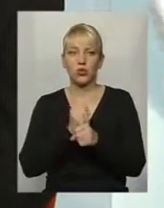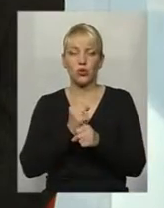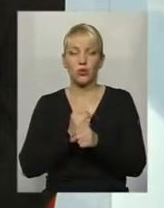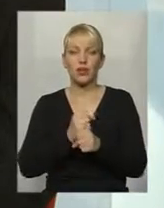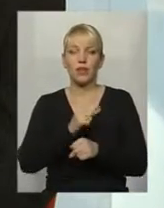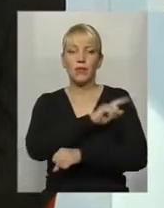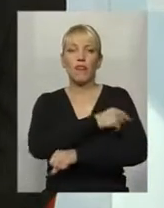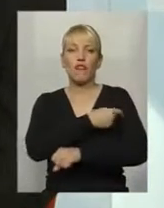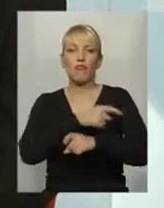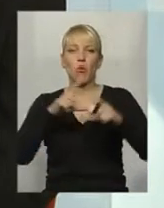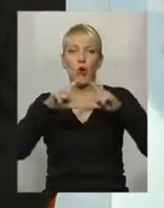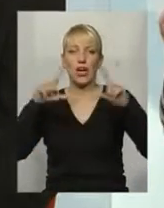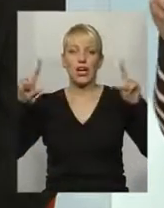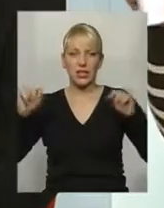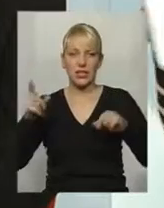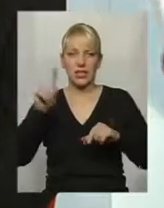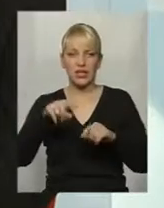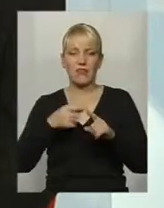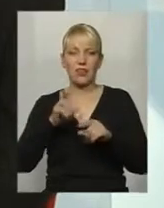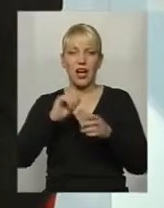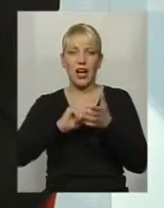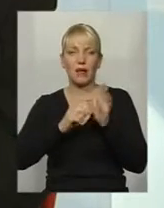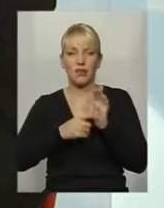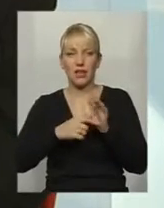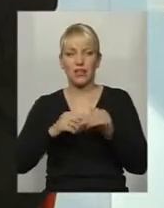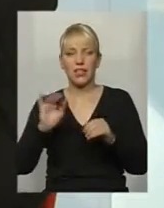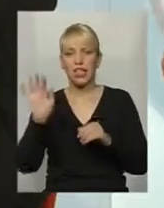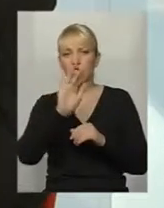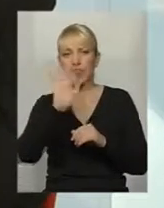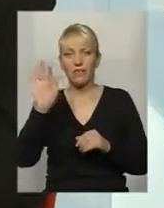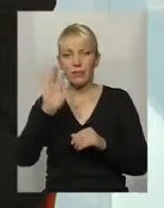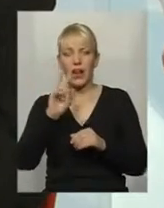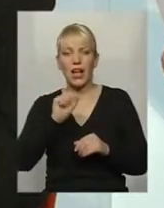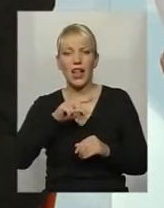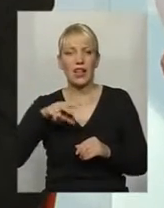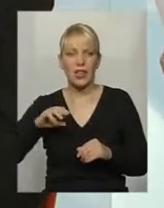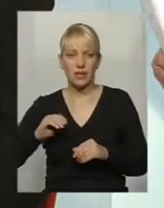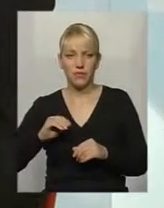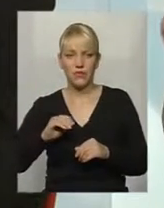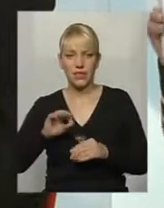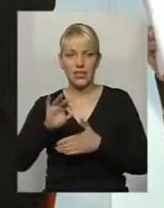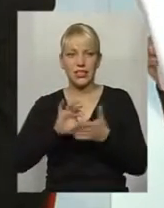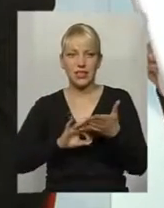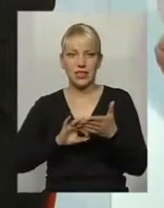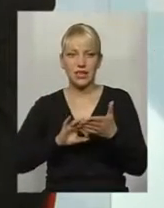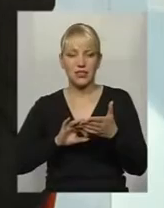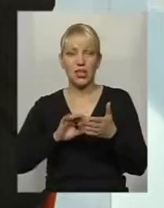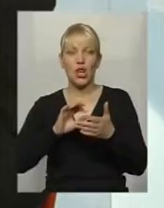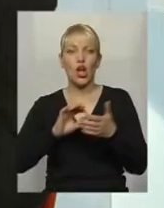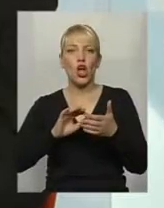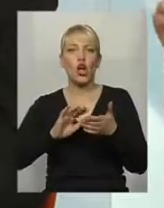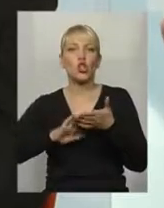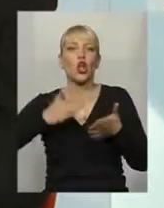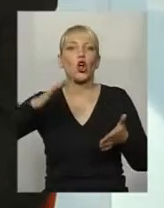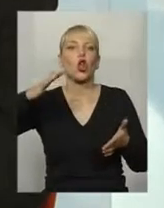поліклініках навіть ці на кабінетах вивіски шрифтом Брайля, але зразу ж їх засклили, щоб люди